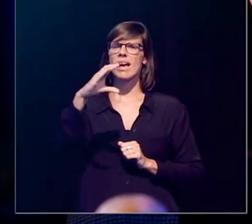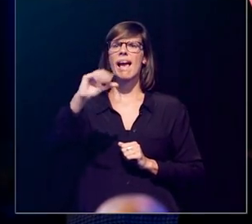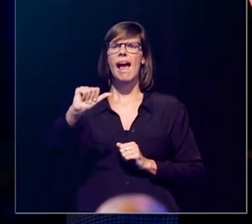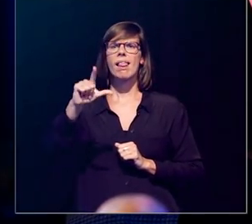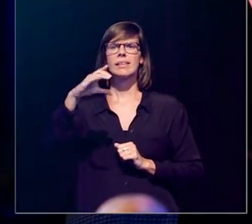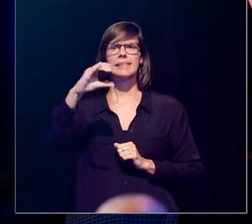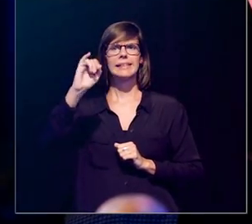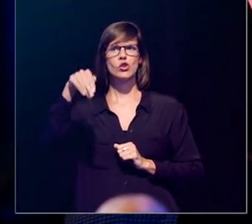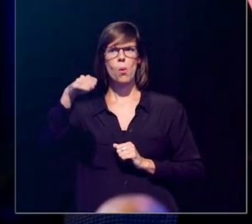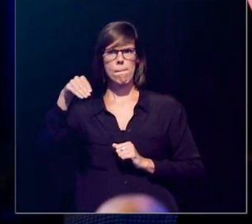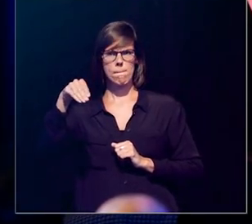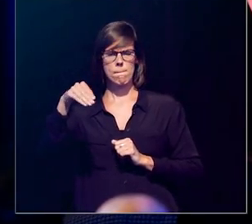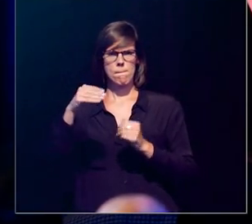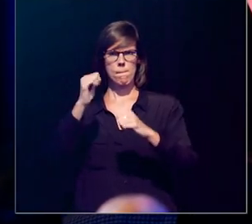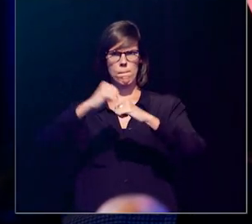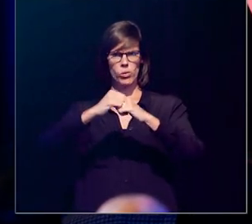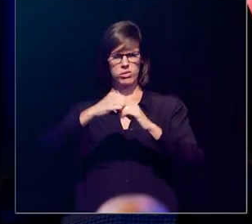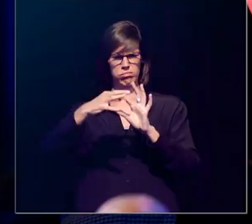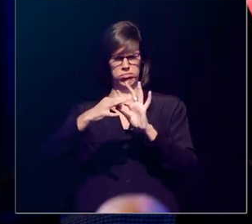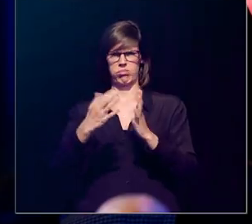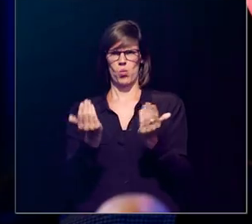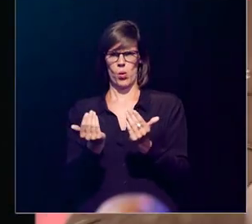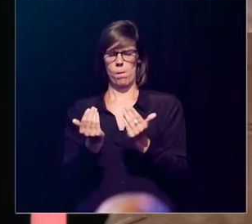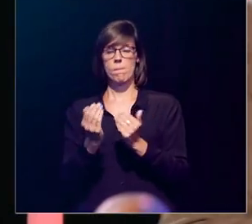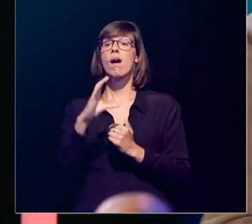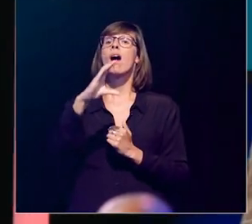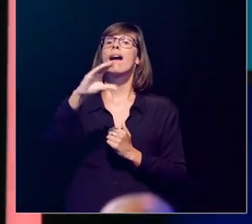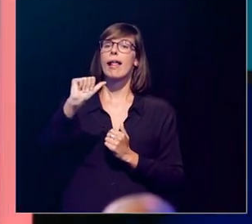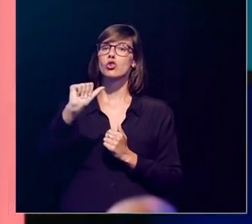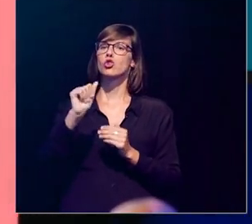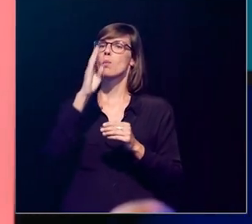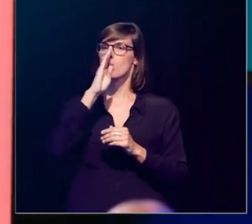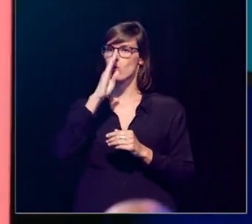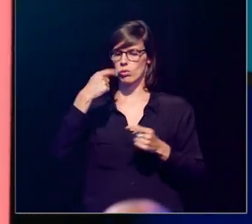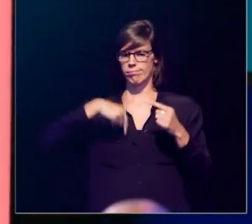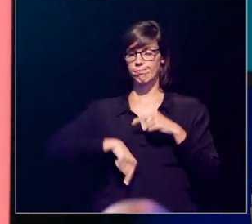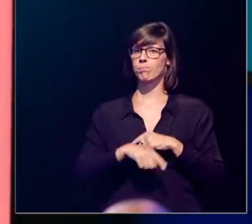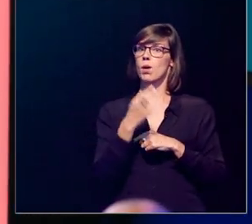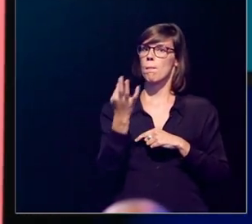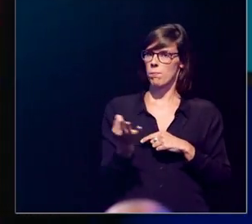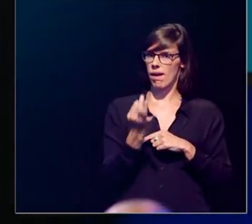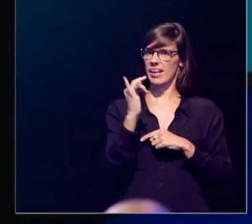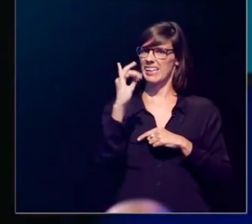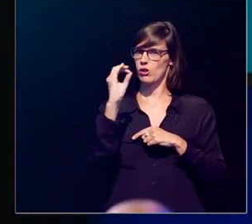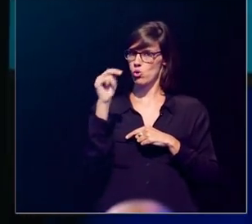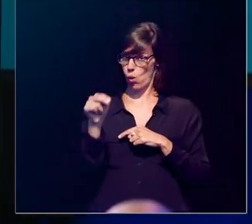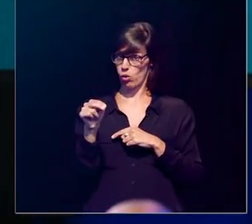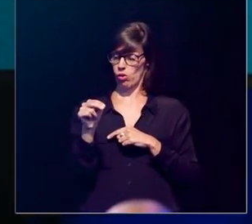Waarom calcium? Waarom bot? Wel, calcium in ons bloed is een zeer belangrijk ion.